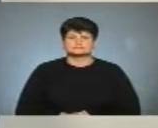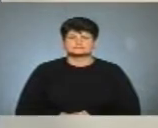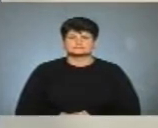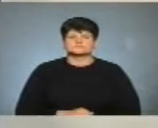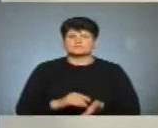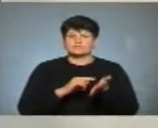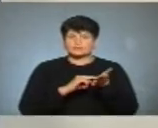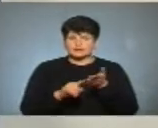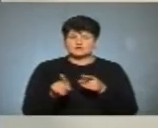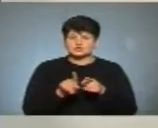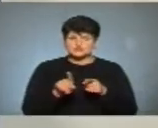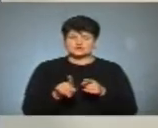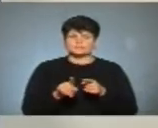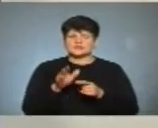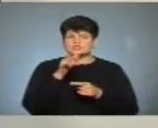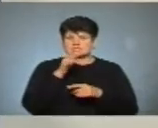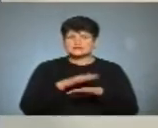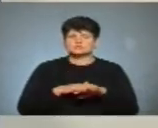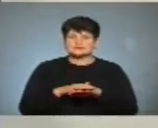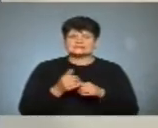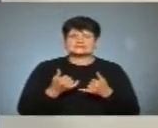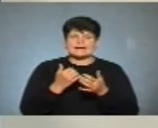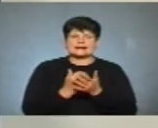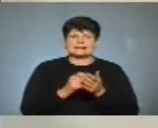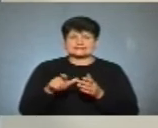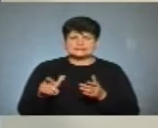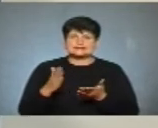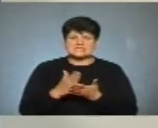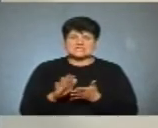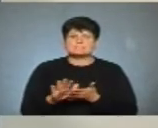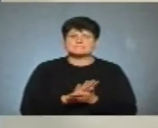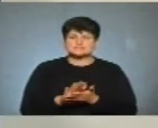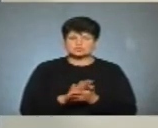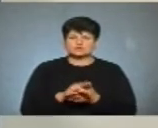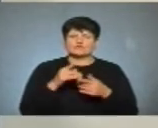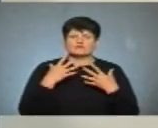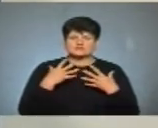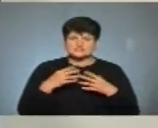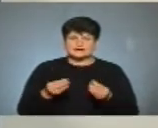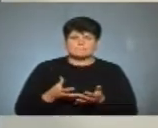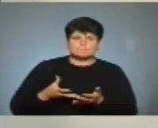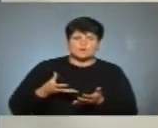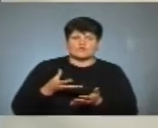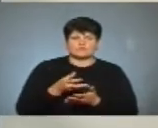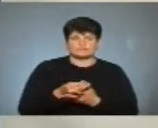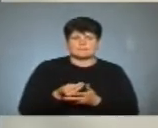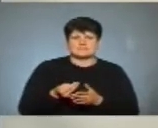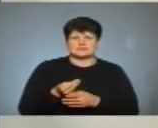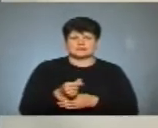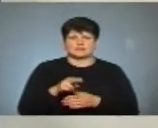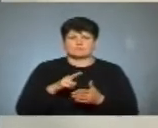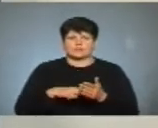Зазначу, що ефірний час на Суспільному для кандидатів є безкоштовним. Його вже профінансували платники